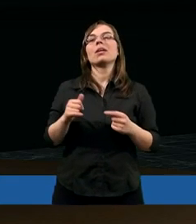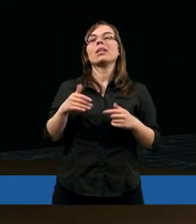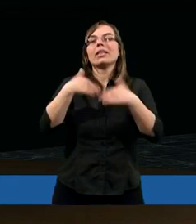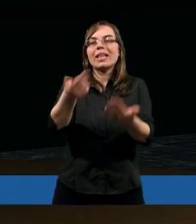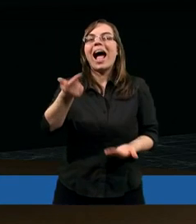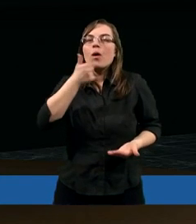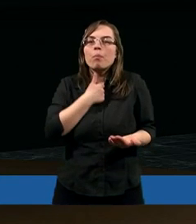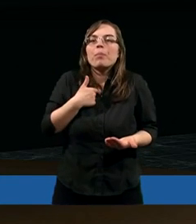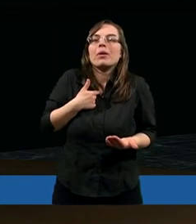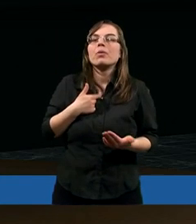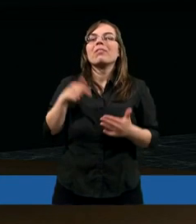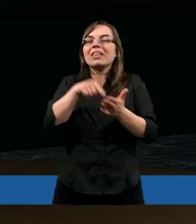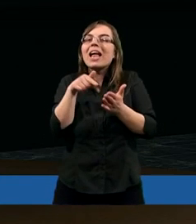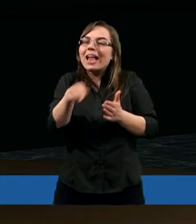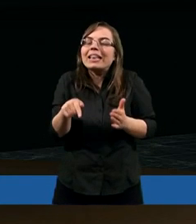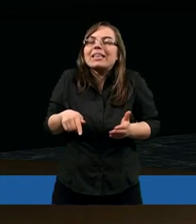dał mi wtedy,